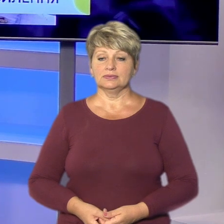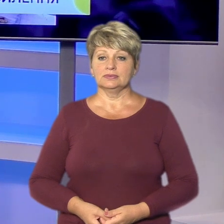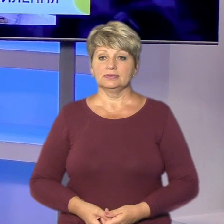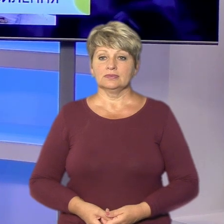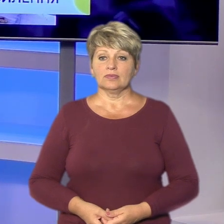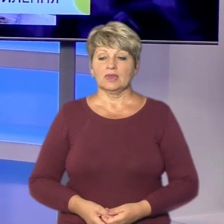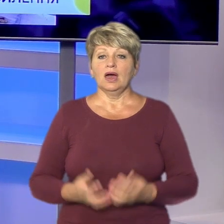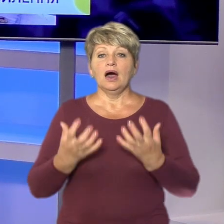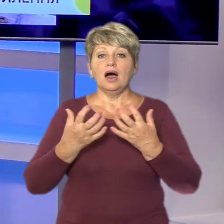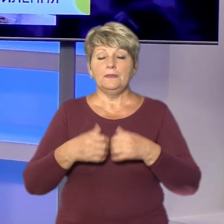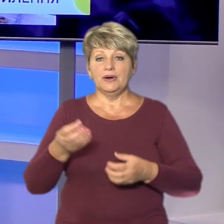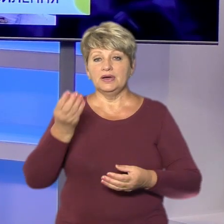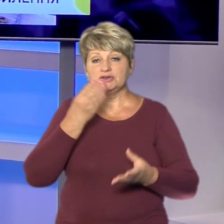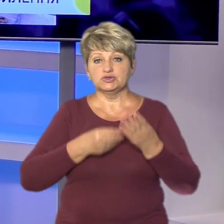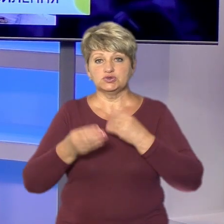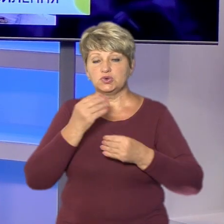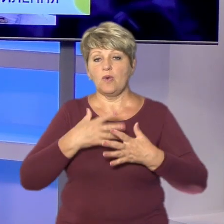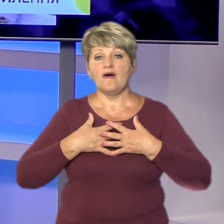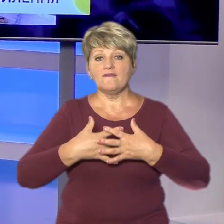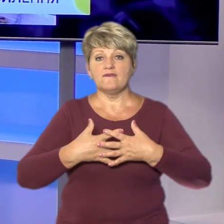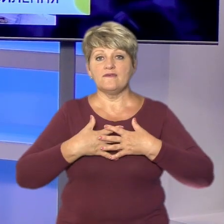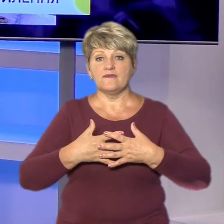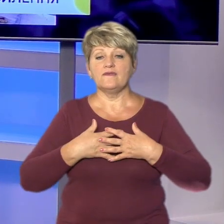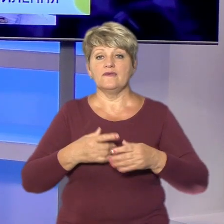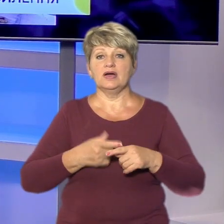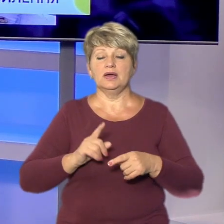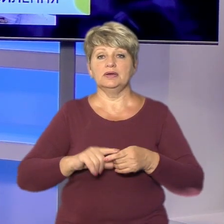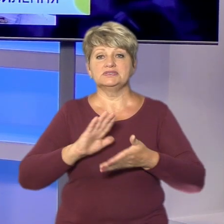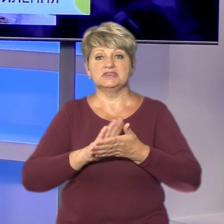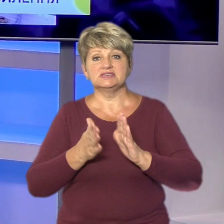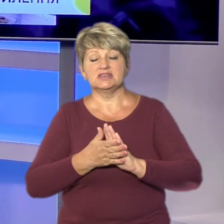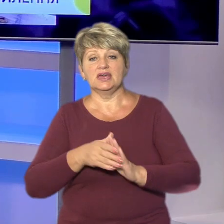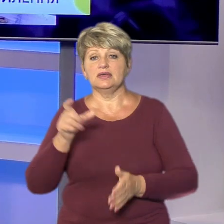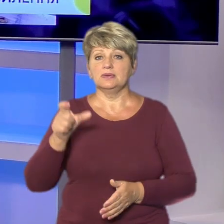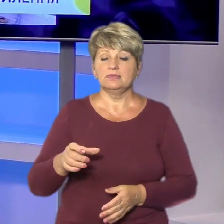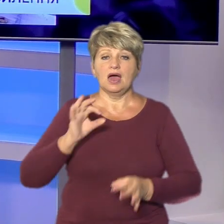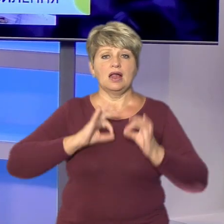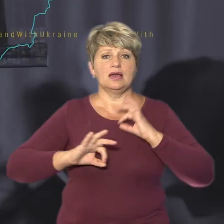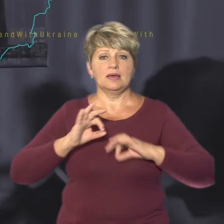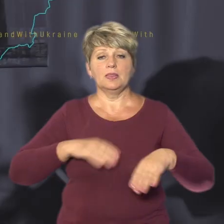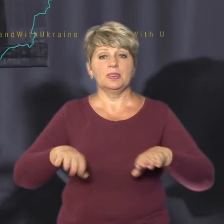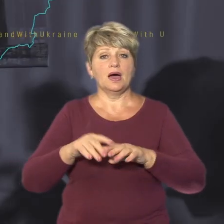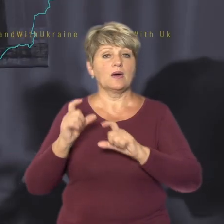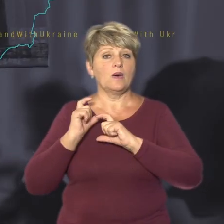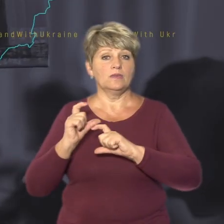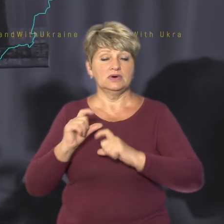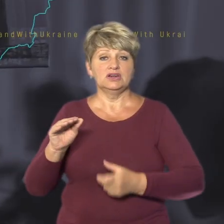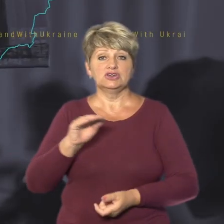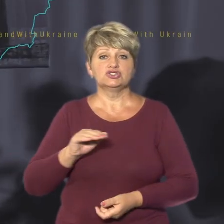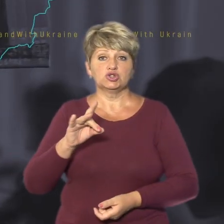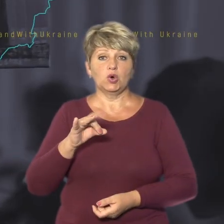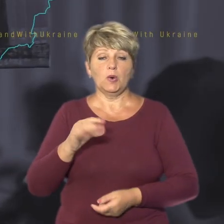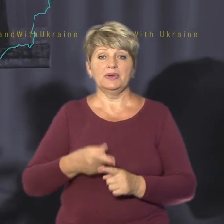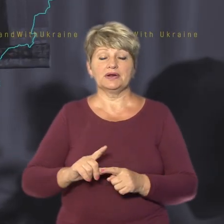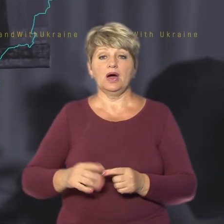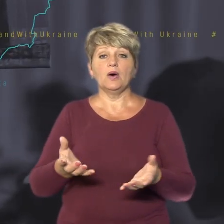Апарат для штучної вентиляції легень, монітори стану пацієнта та ліки. Такий вантаж від Житомирського гуманітарного